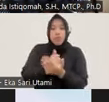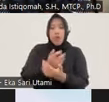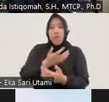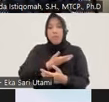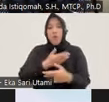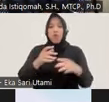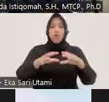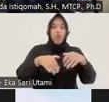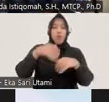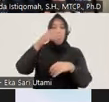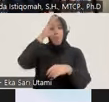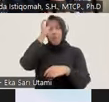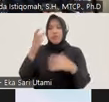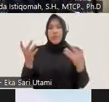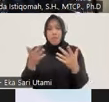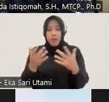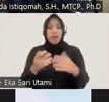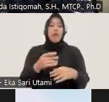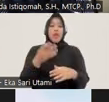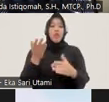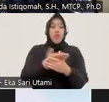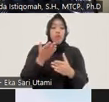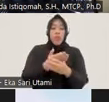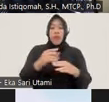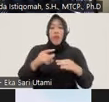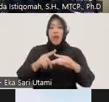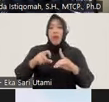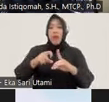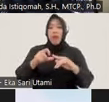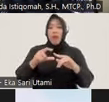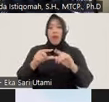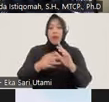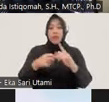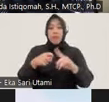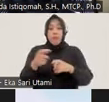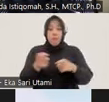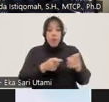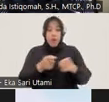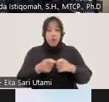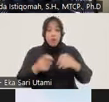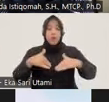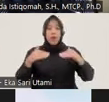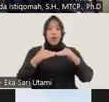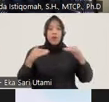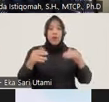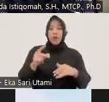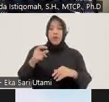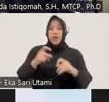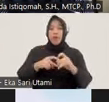polri kita ini maka dinaskah akademik itu disebutkan pengaturan keadilan restoratif ini dipandang